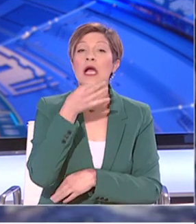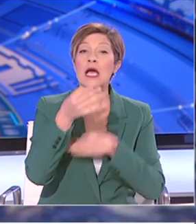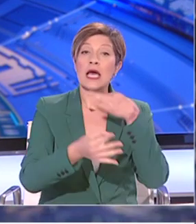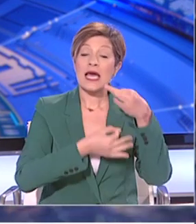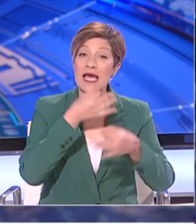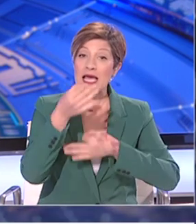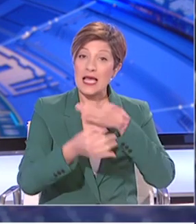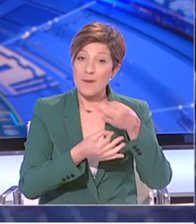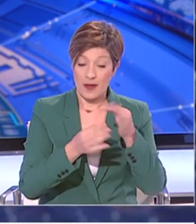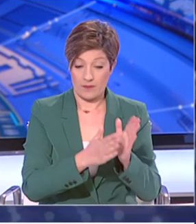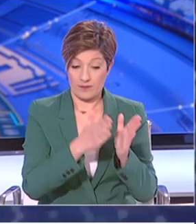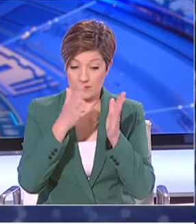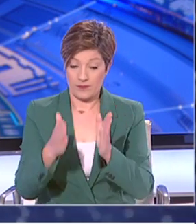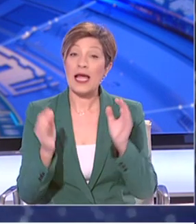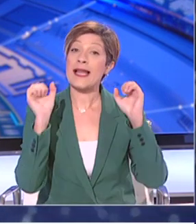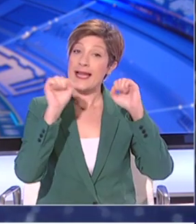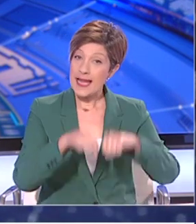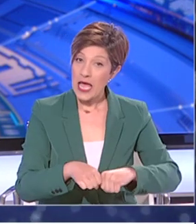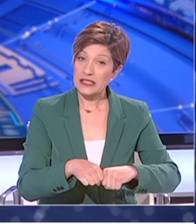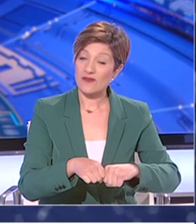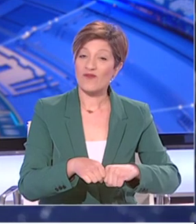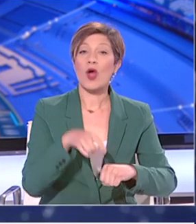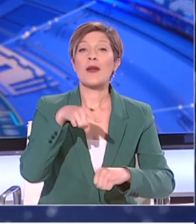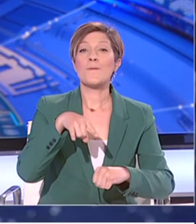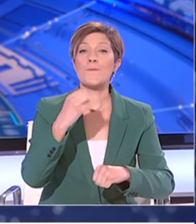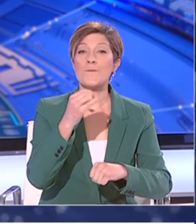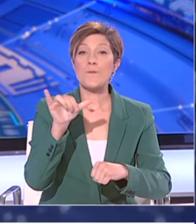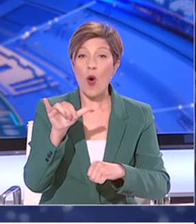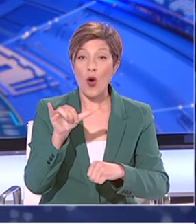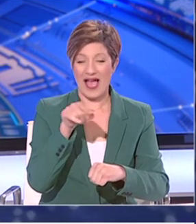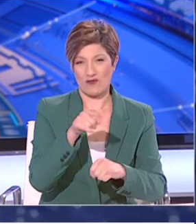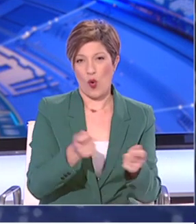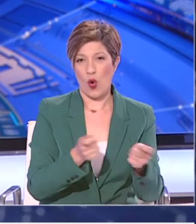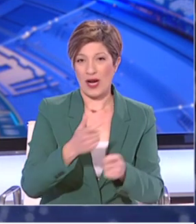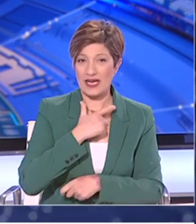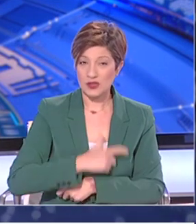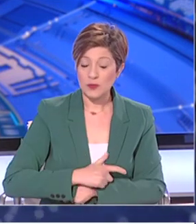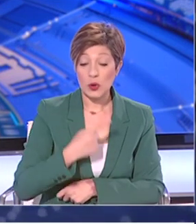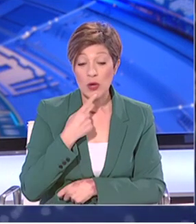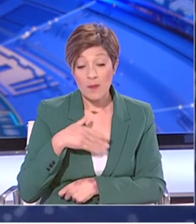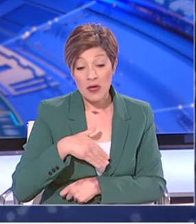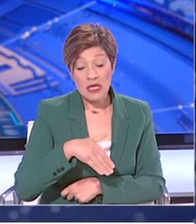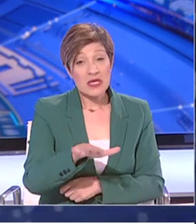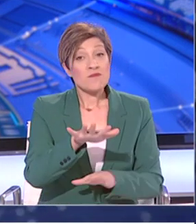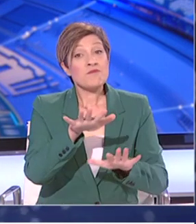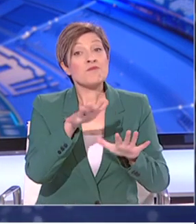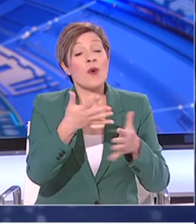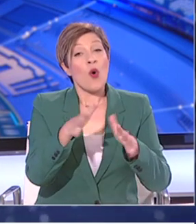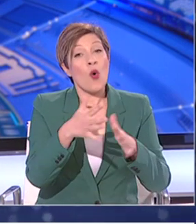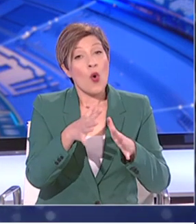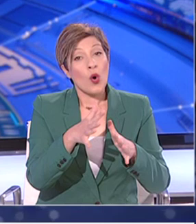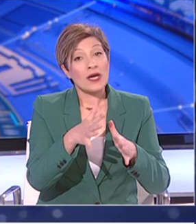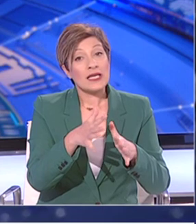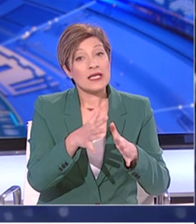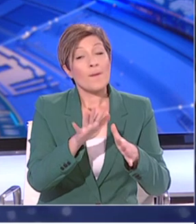παρά το γεγονός ότι συμφωνεί με την θέση του ΠΟΗ, δεν αποκλείει το ενδεχόμενο, κάτω από συγκεκριμένες συνθήκες, να